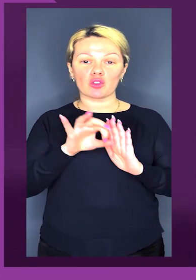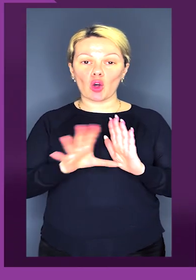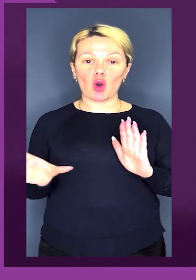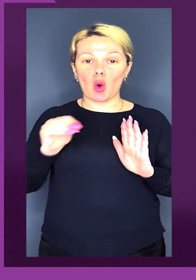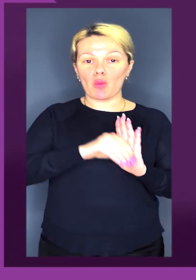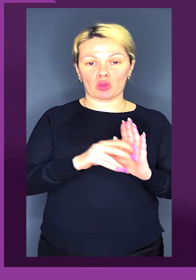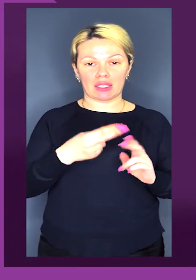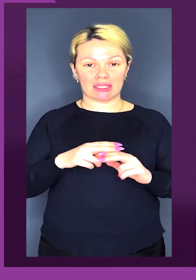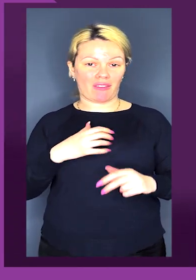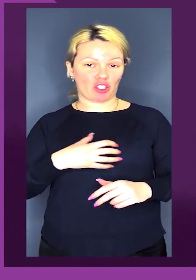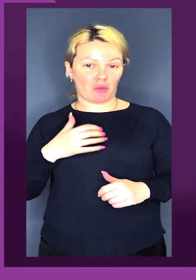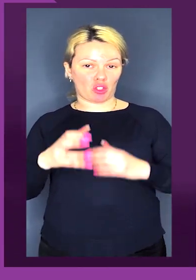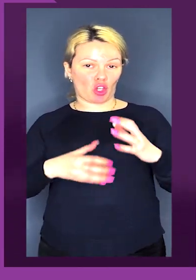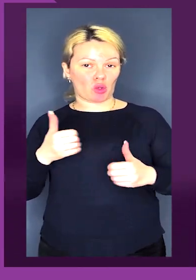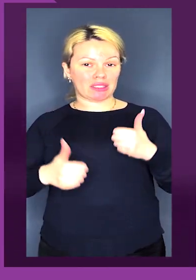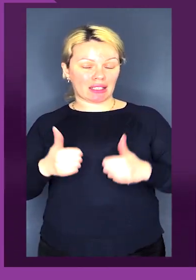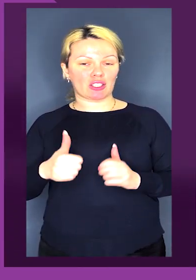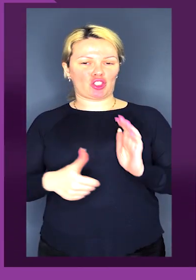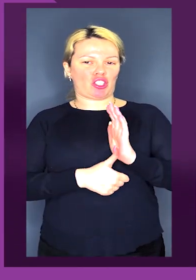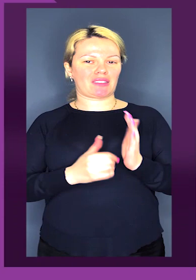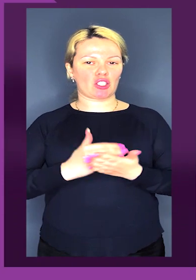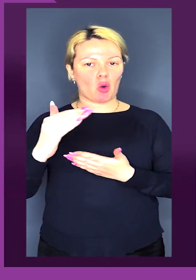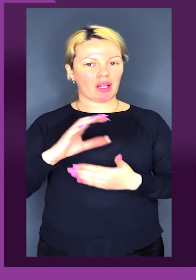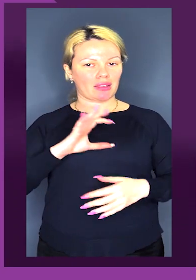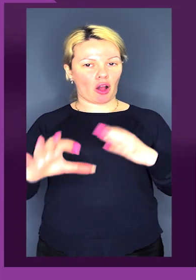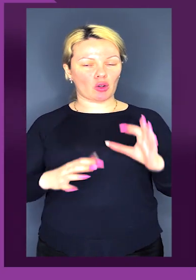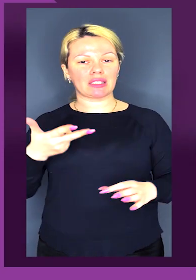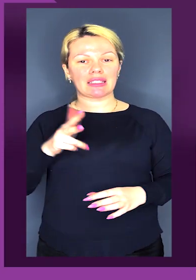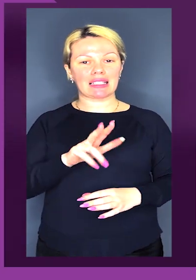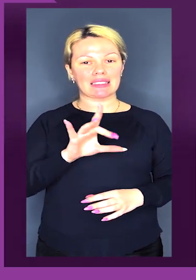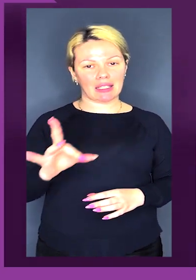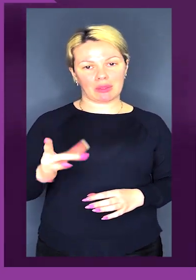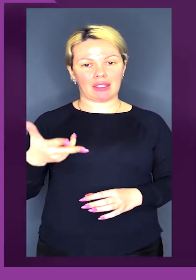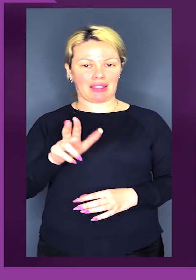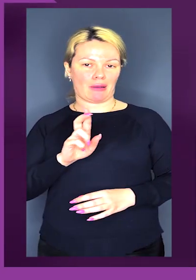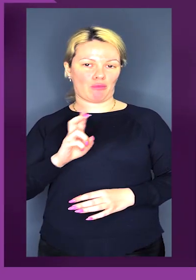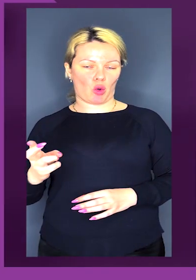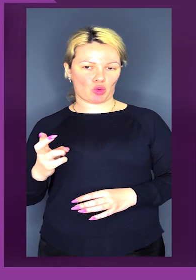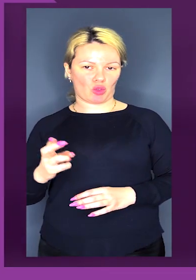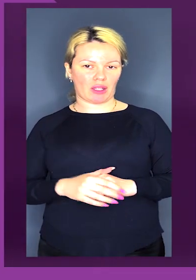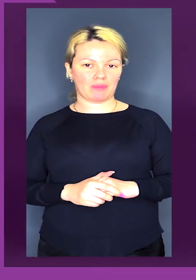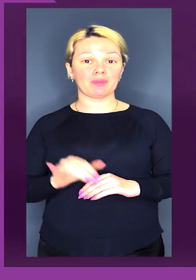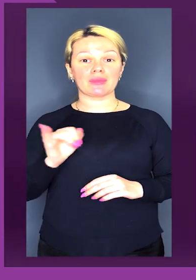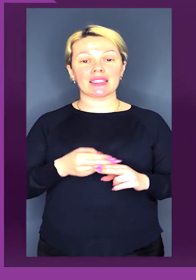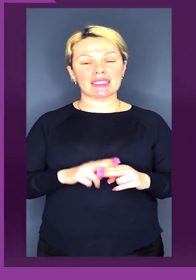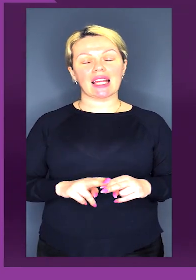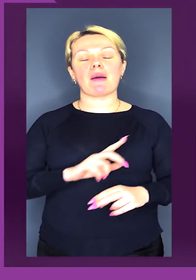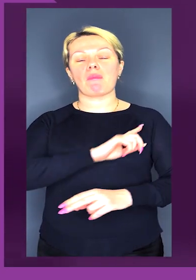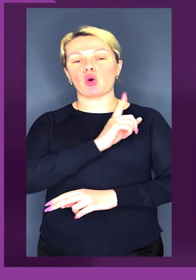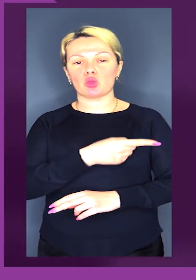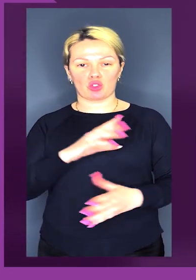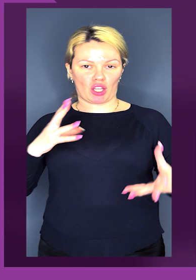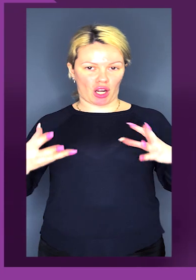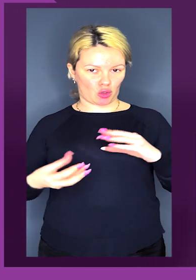України на цих важливих міжнародних стартах 6 високих нагород – 3 срібні та 3 бронзові. І це